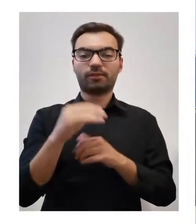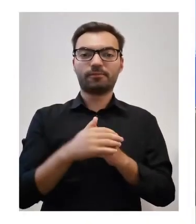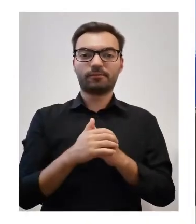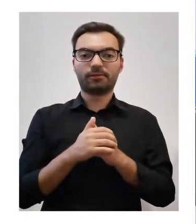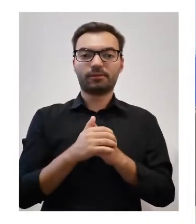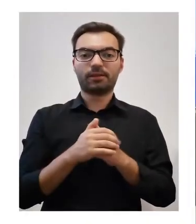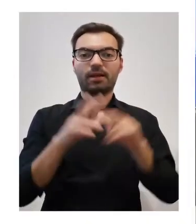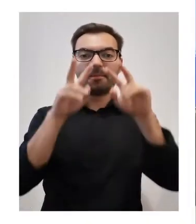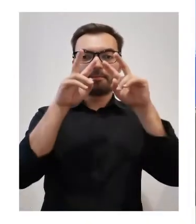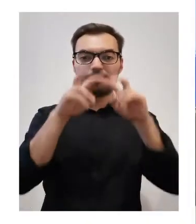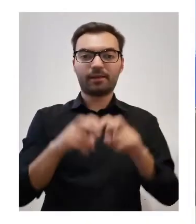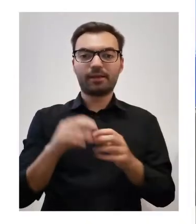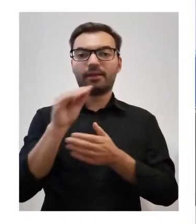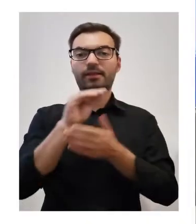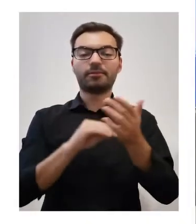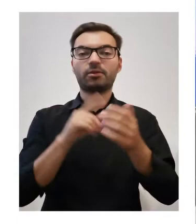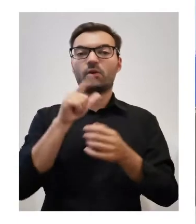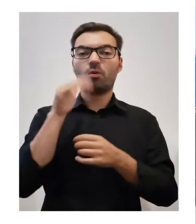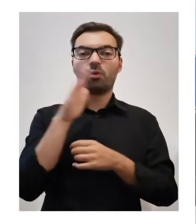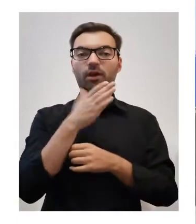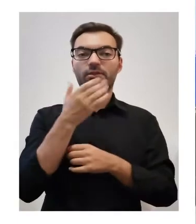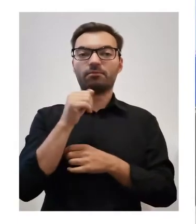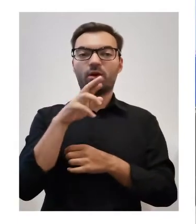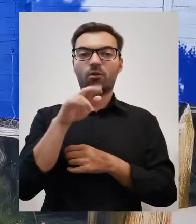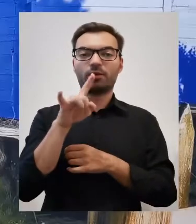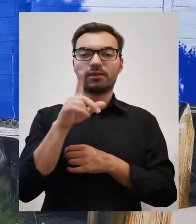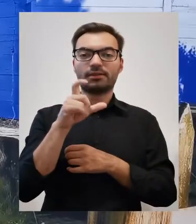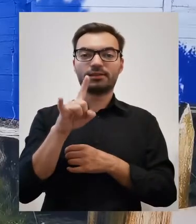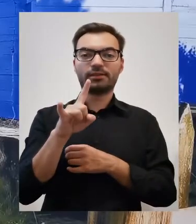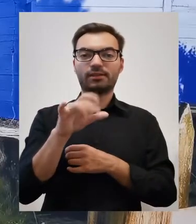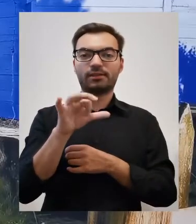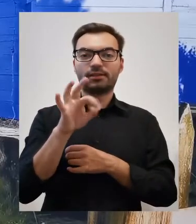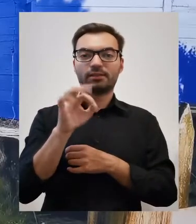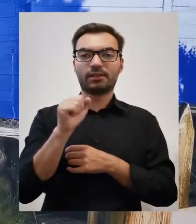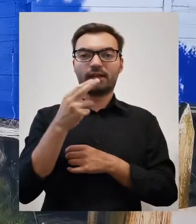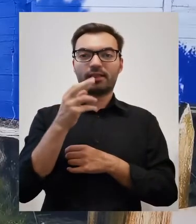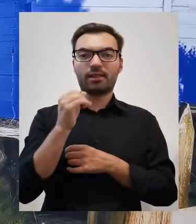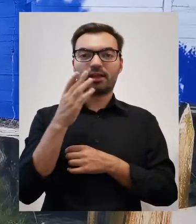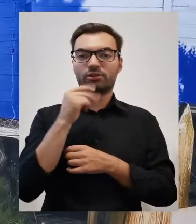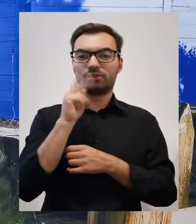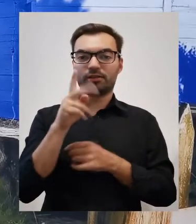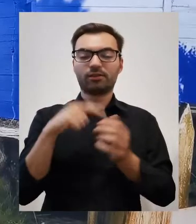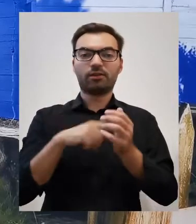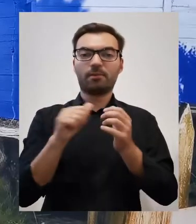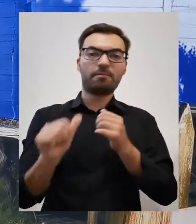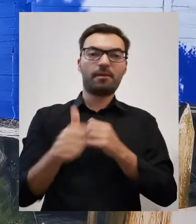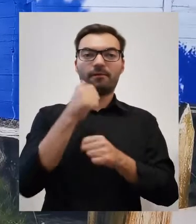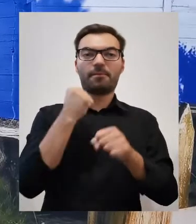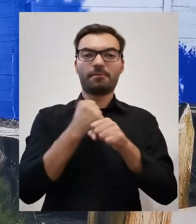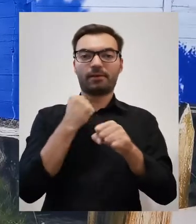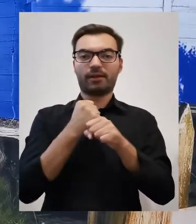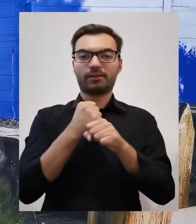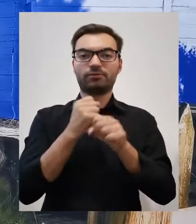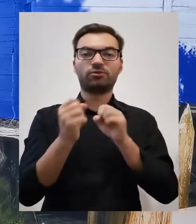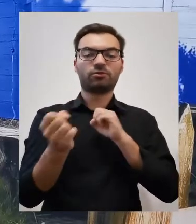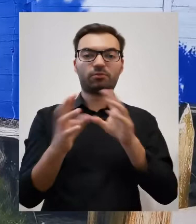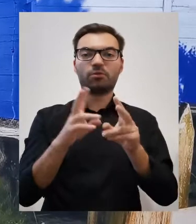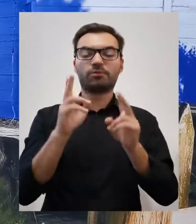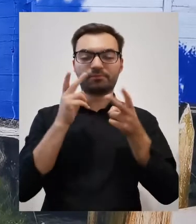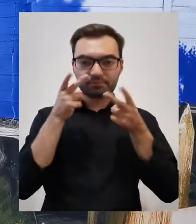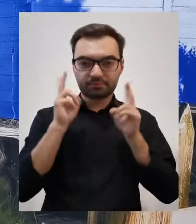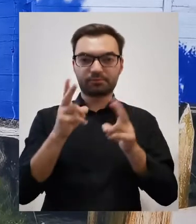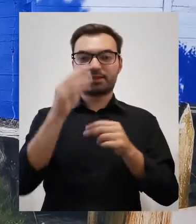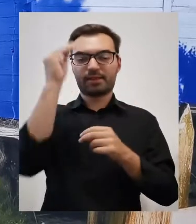i pracę tę napisał Łukasz Maurycy Stanaszek. I to była pierwsza praca, która w sposób